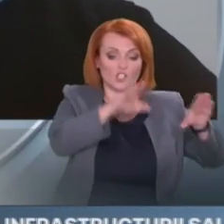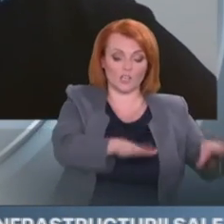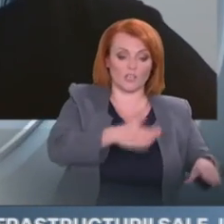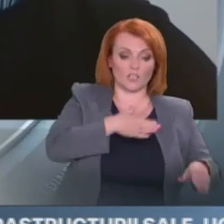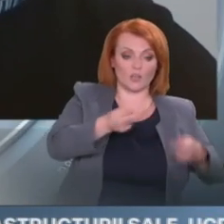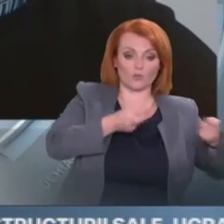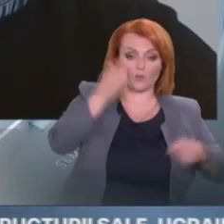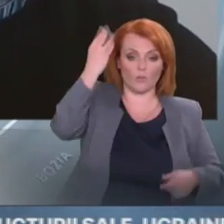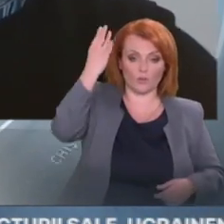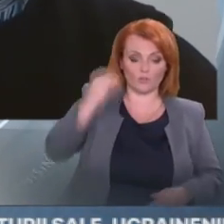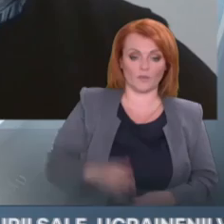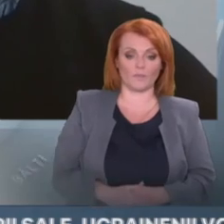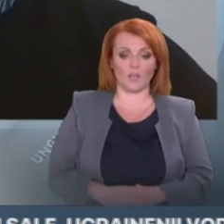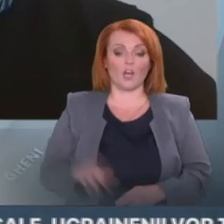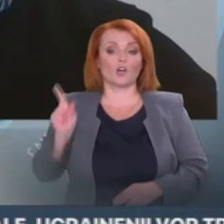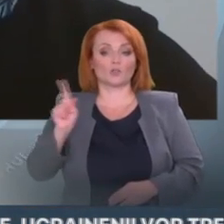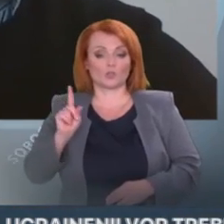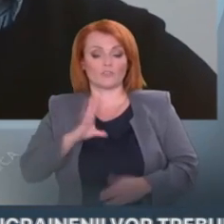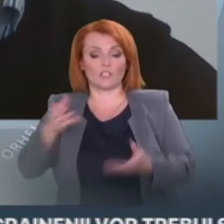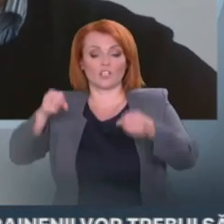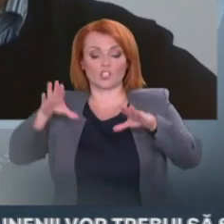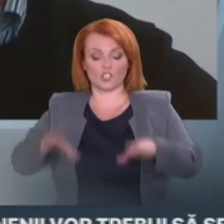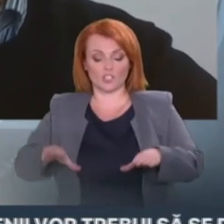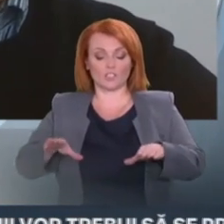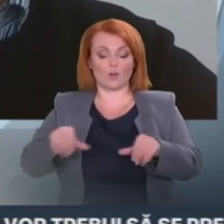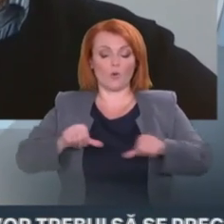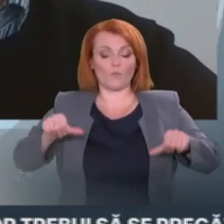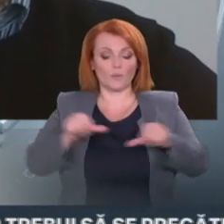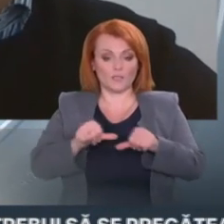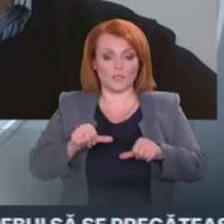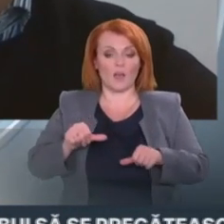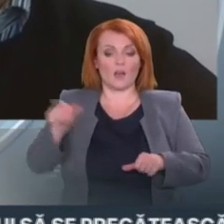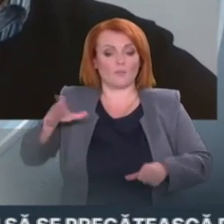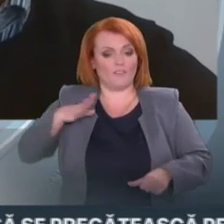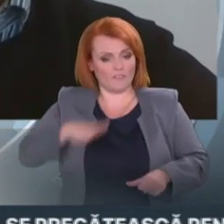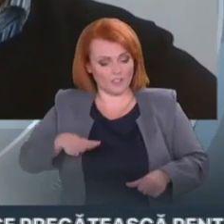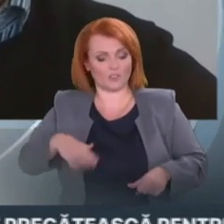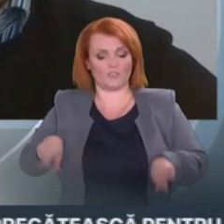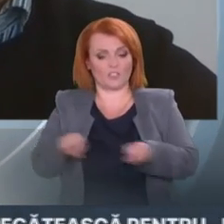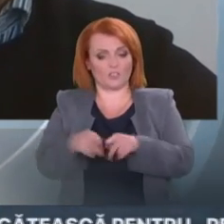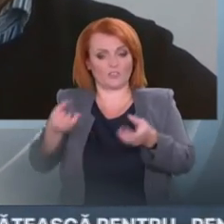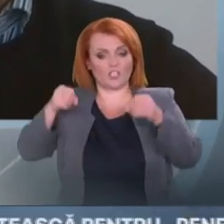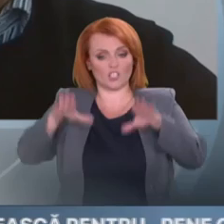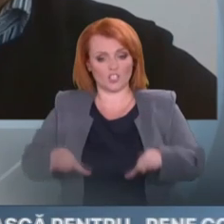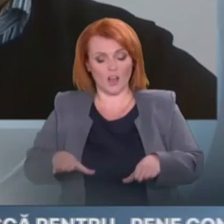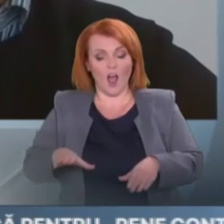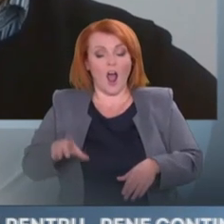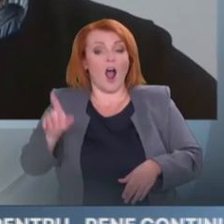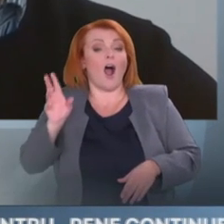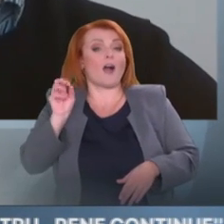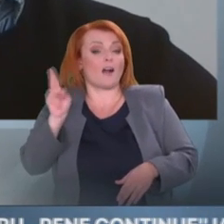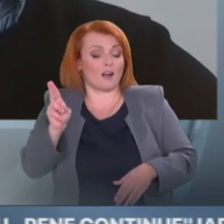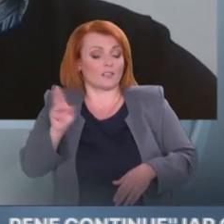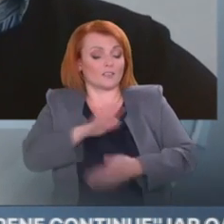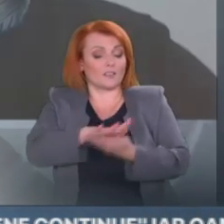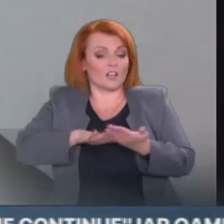decizia luată de Comis de situații excepționale este la limite a legalității. Nu știu cum va proceda, deci